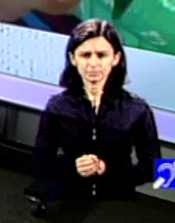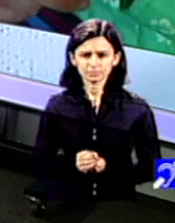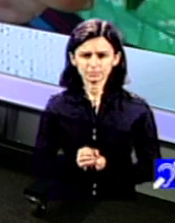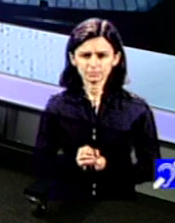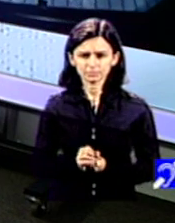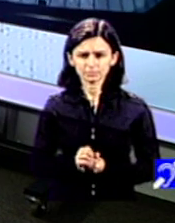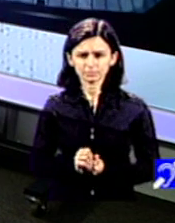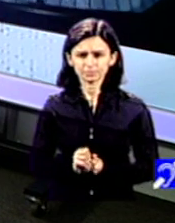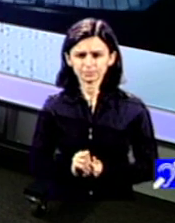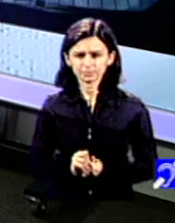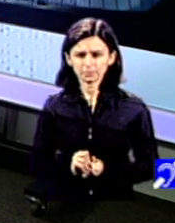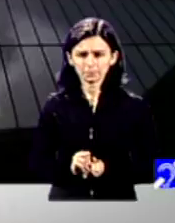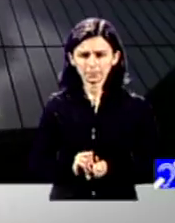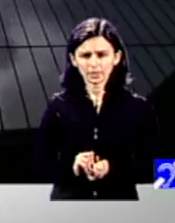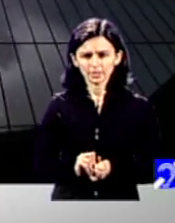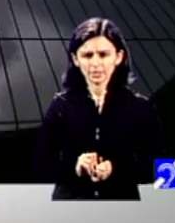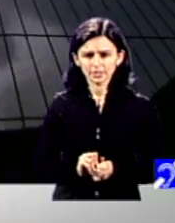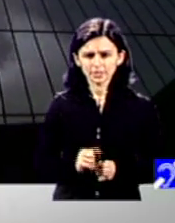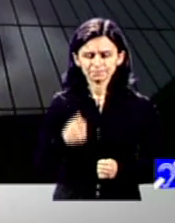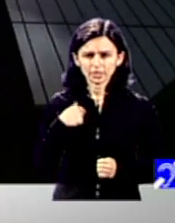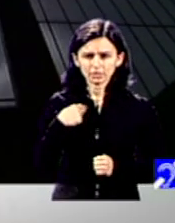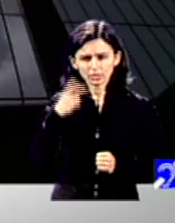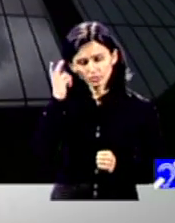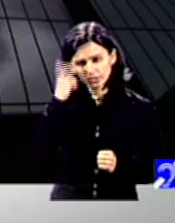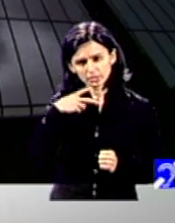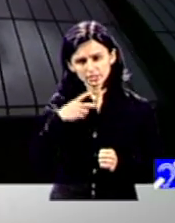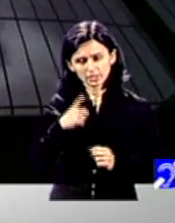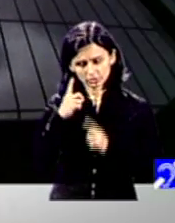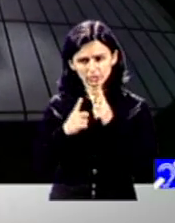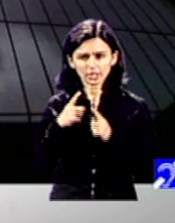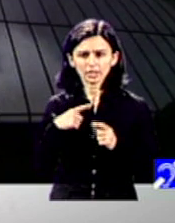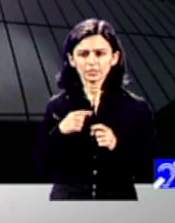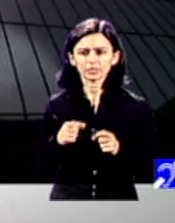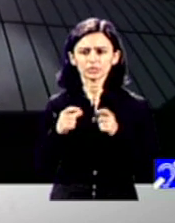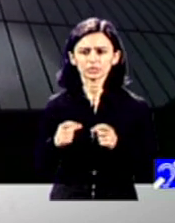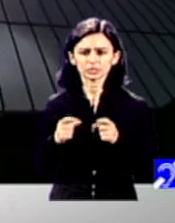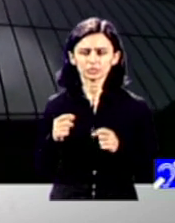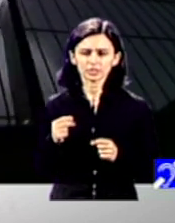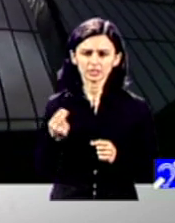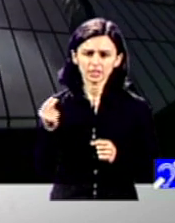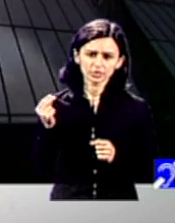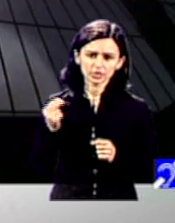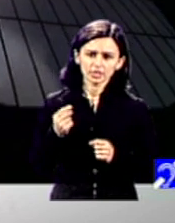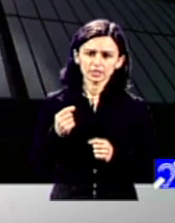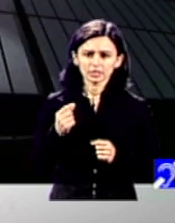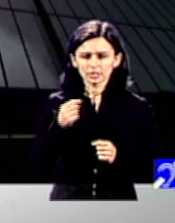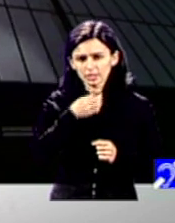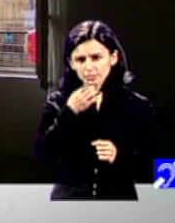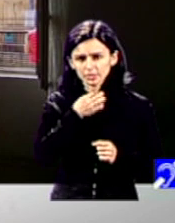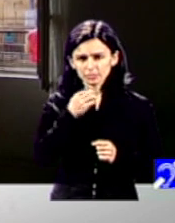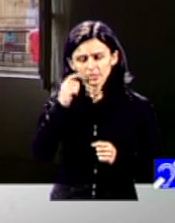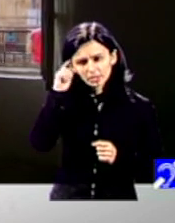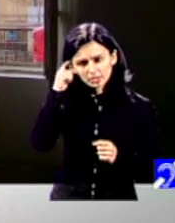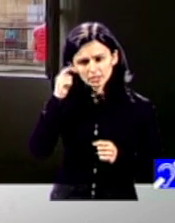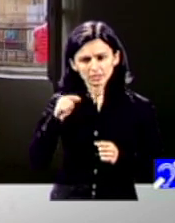indignarea și încă o dată, dacă ar fi o situație izolată, am putea să zicem măcar că ne concentrăm aici, dar din